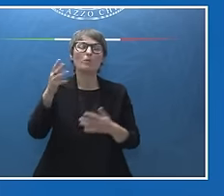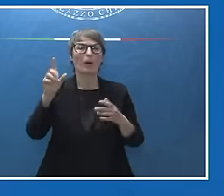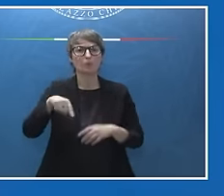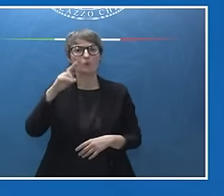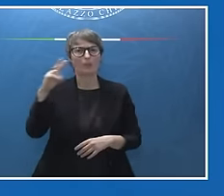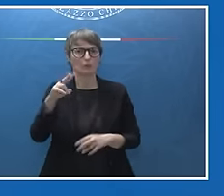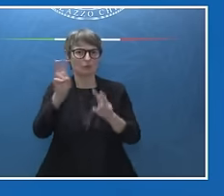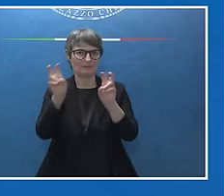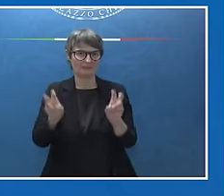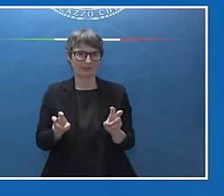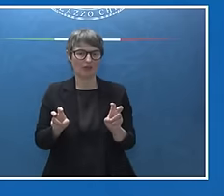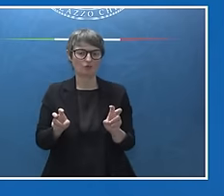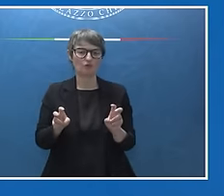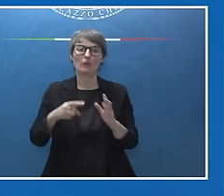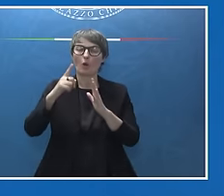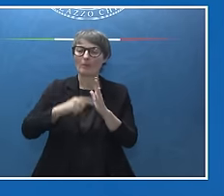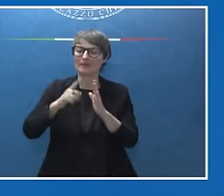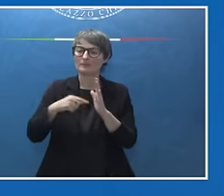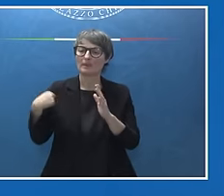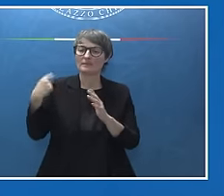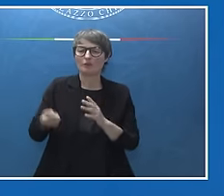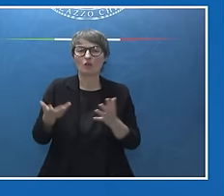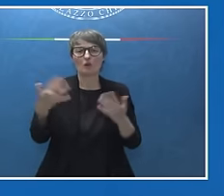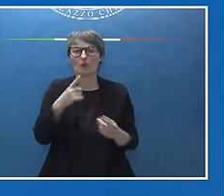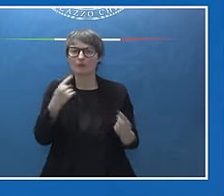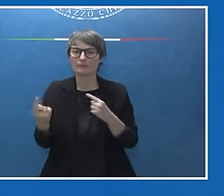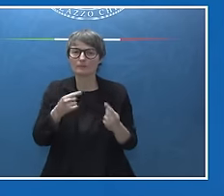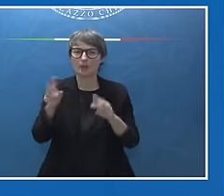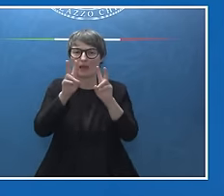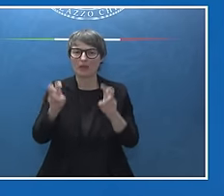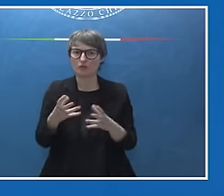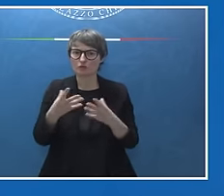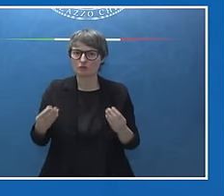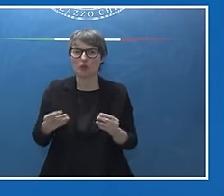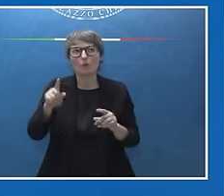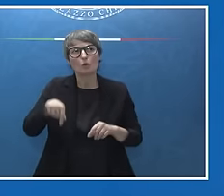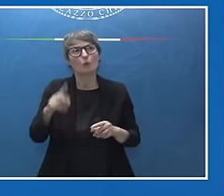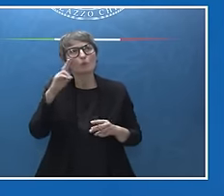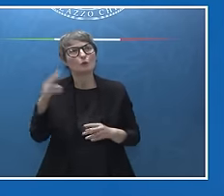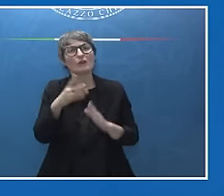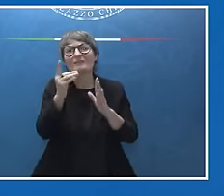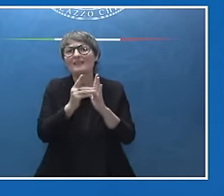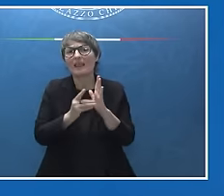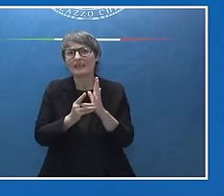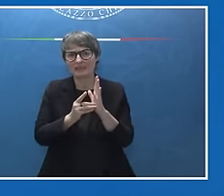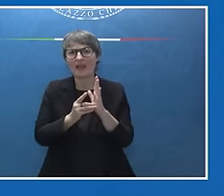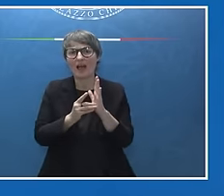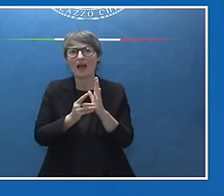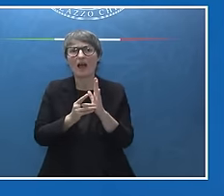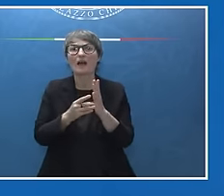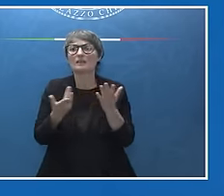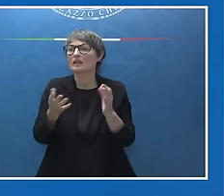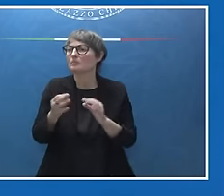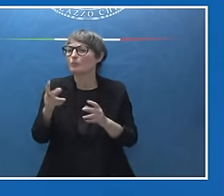in questi mesi, ma penso anche alla questione dei dati, che sono l'energia delle nostre società